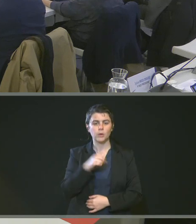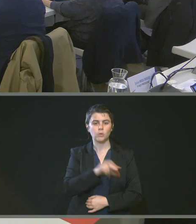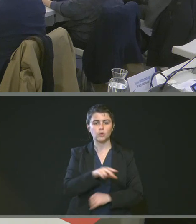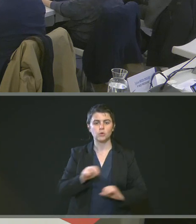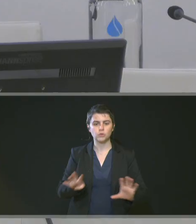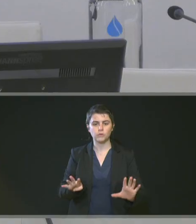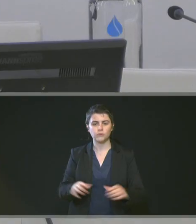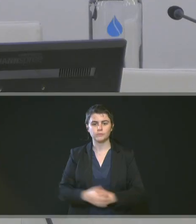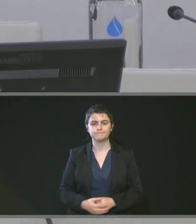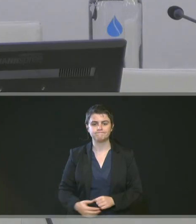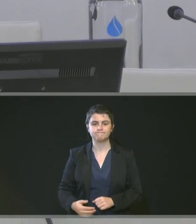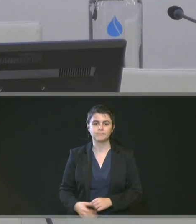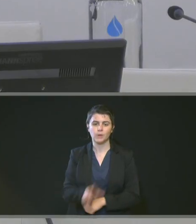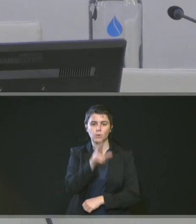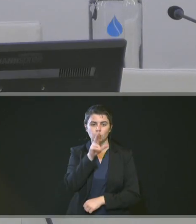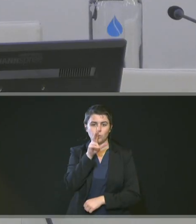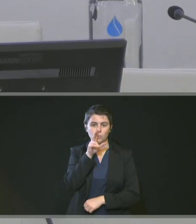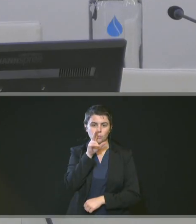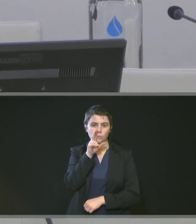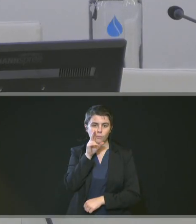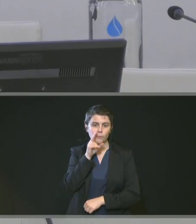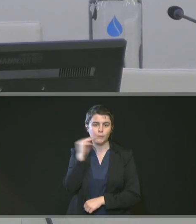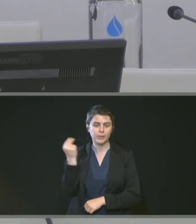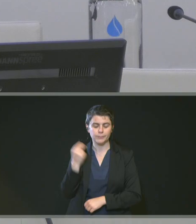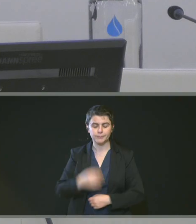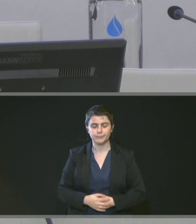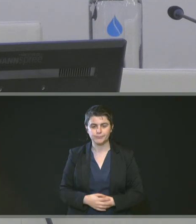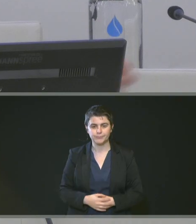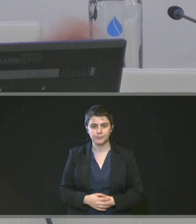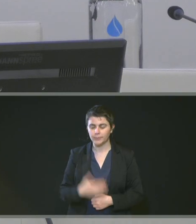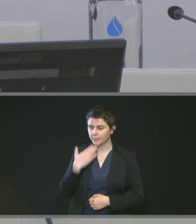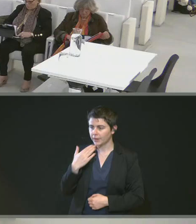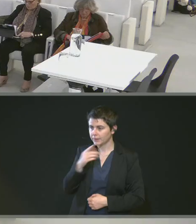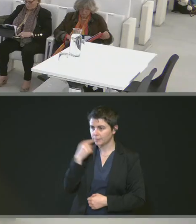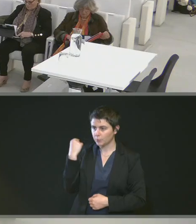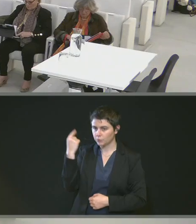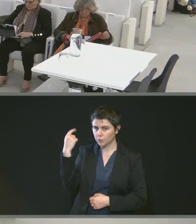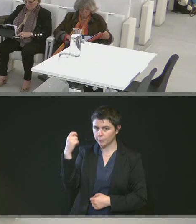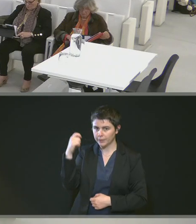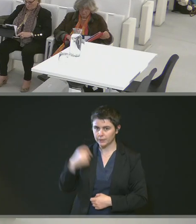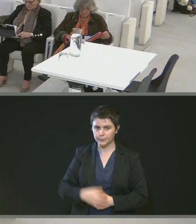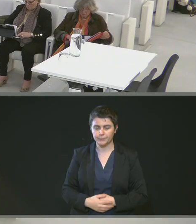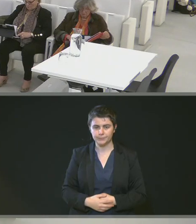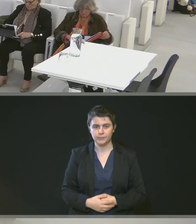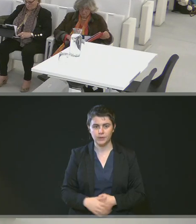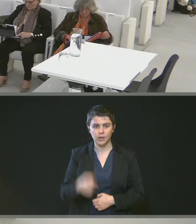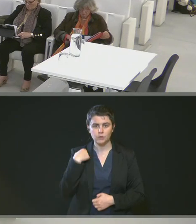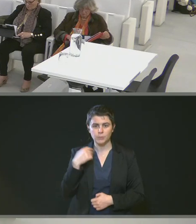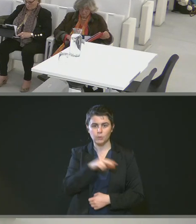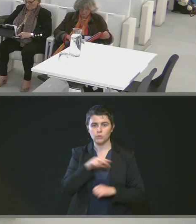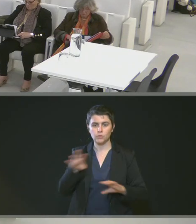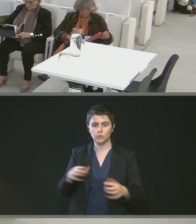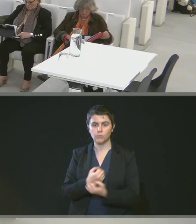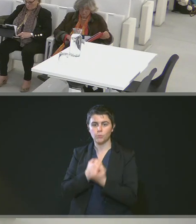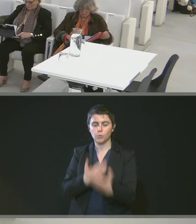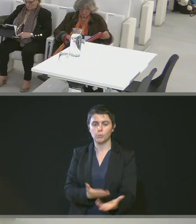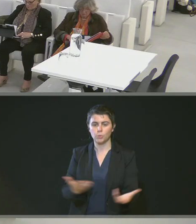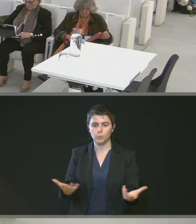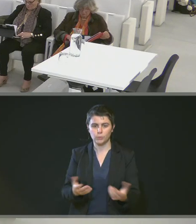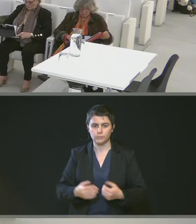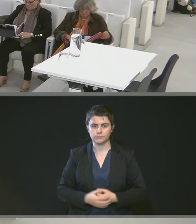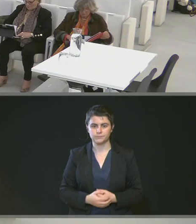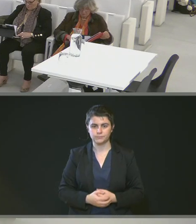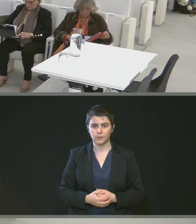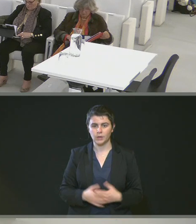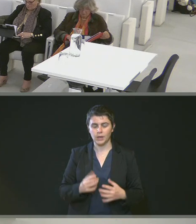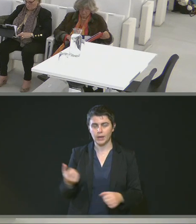ressources humaines, Roland Maru. Merci, M. le Président. La délibération 39 propose la création, le